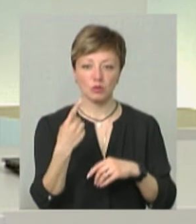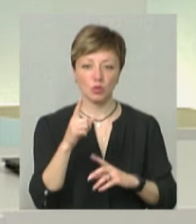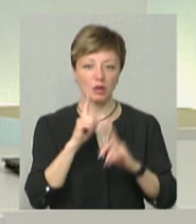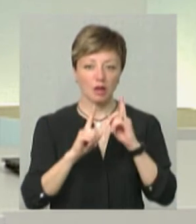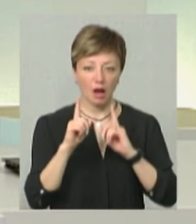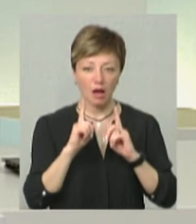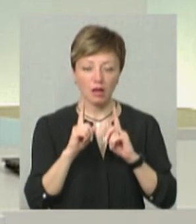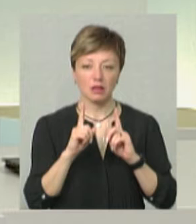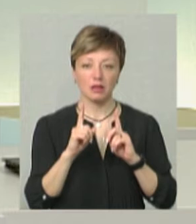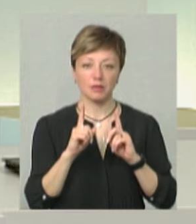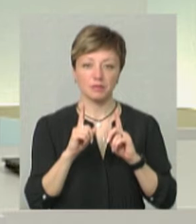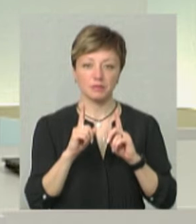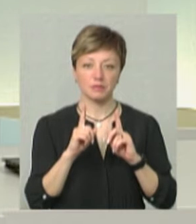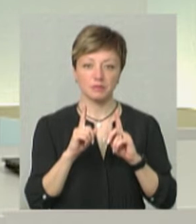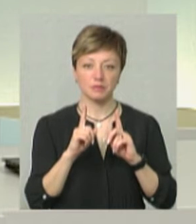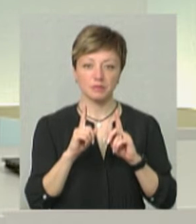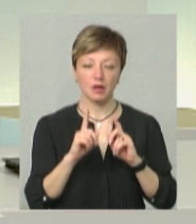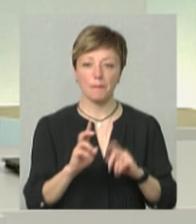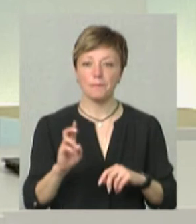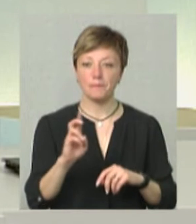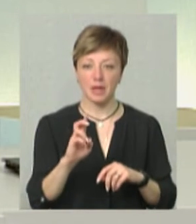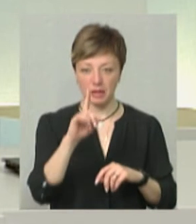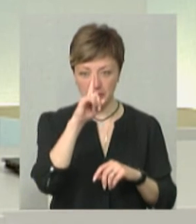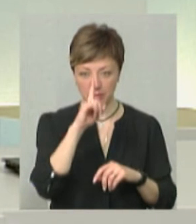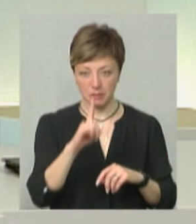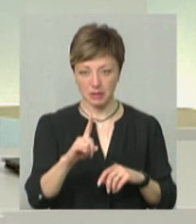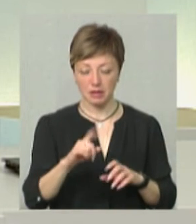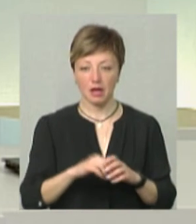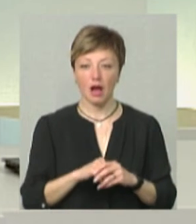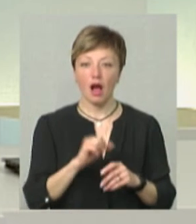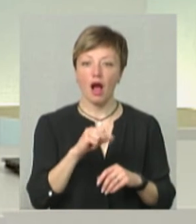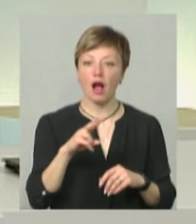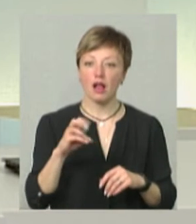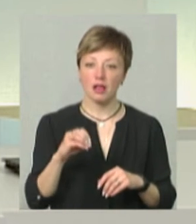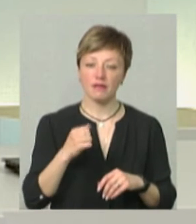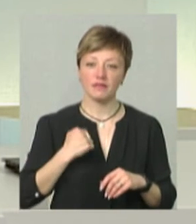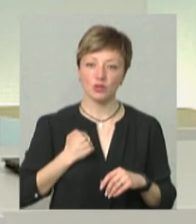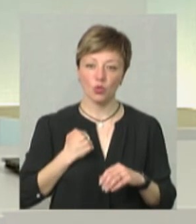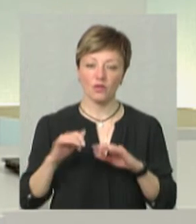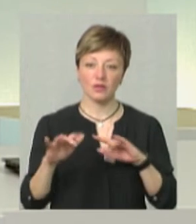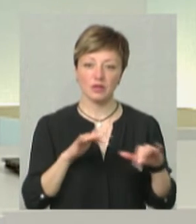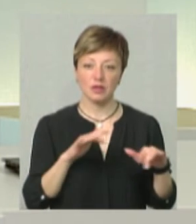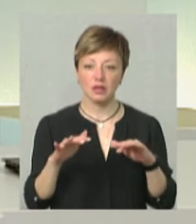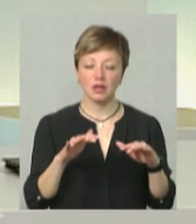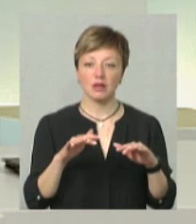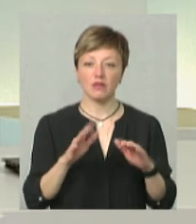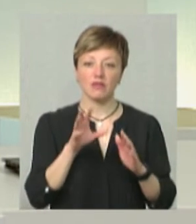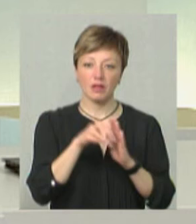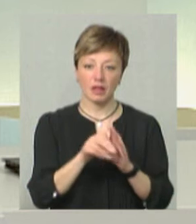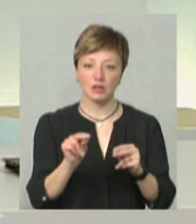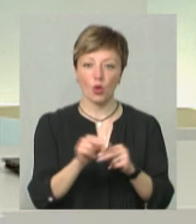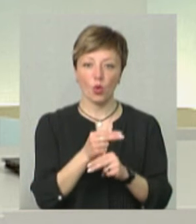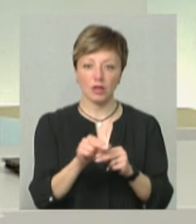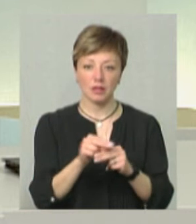в березні місяці. Але, знов таки, військові дії, воєнні дії, вони внесли